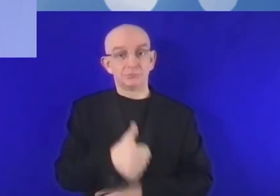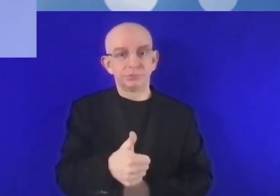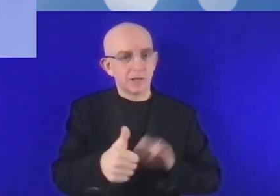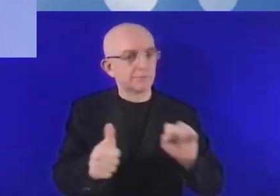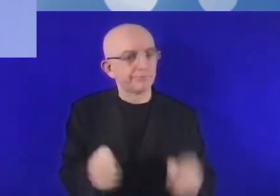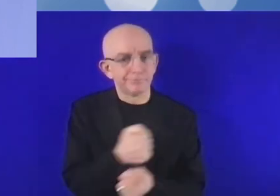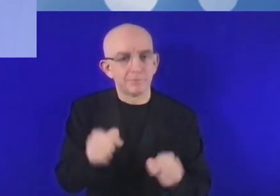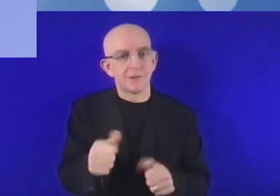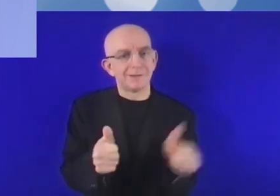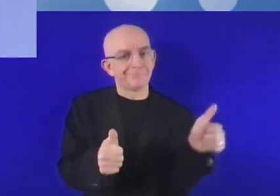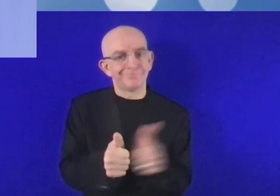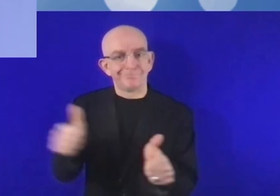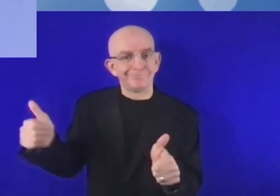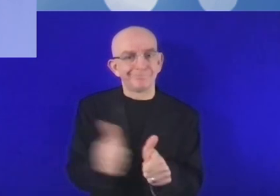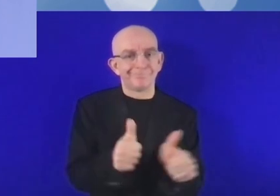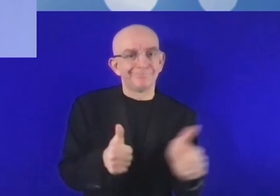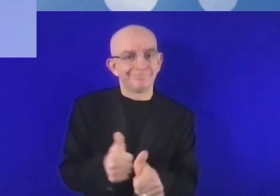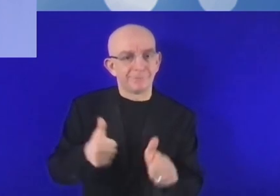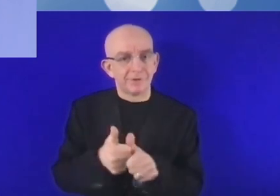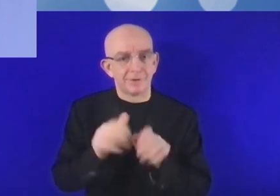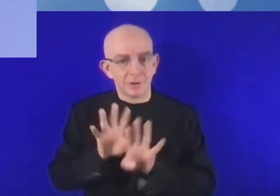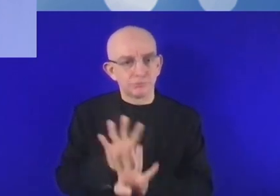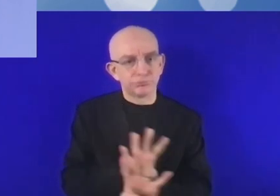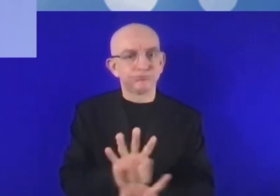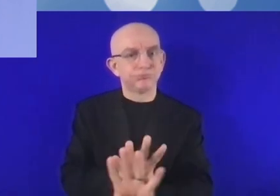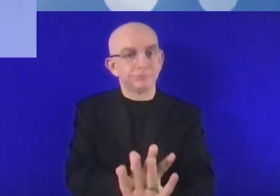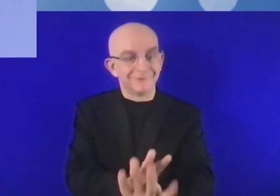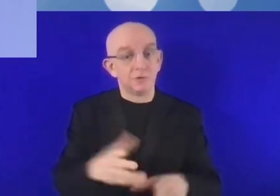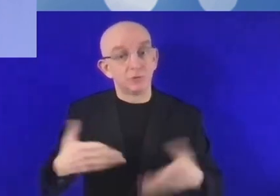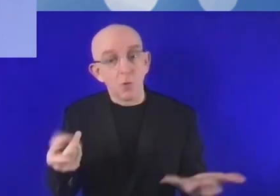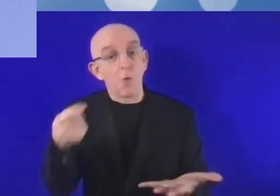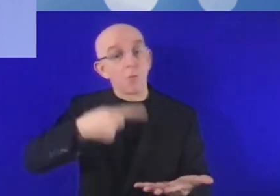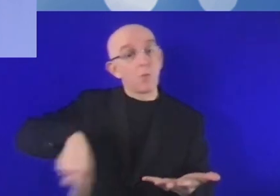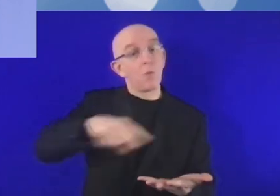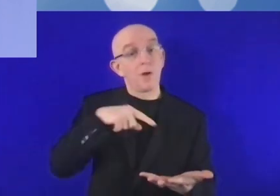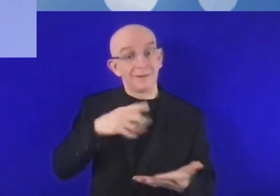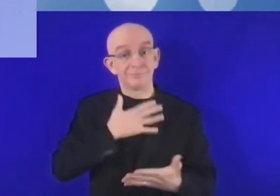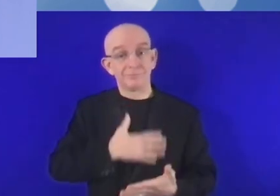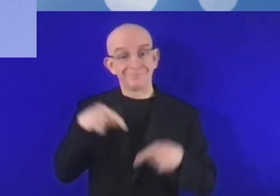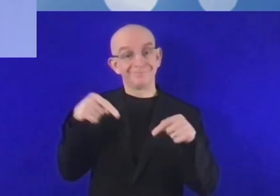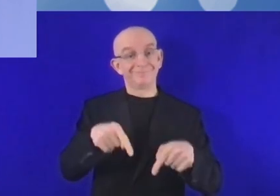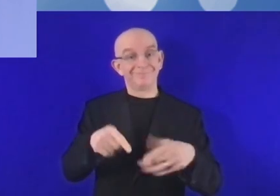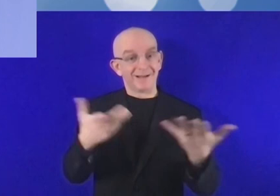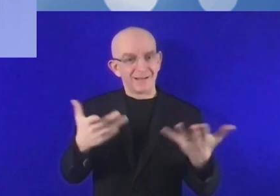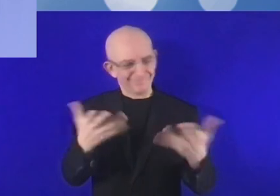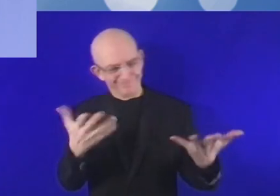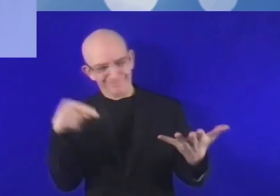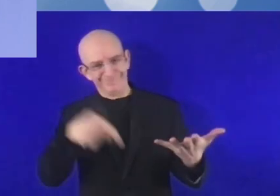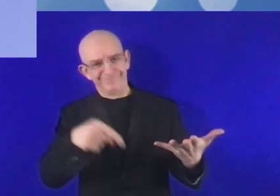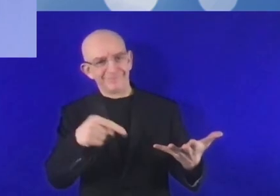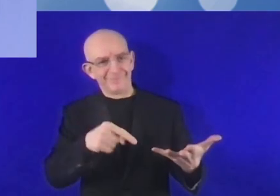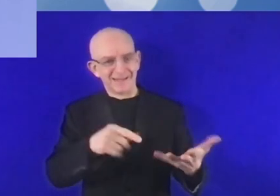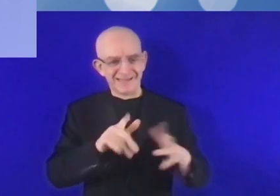multilatéral. Nous devons donc tous remarquer et apprécier à sa juste valeur